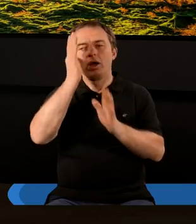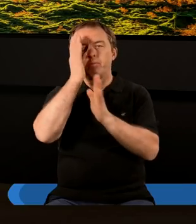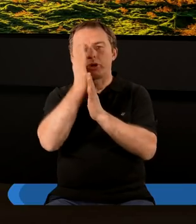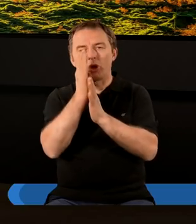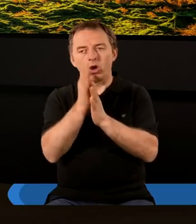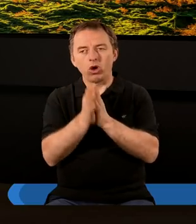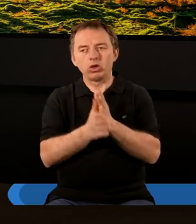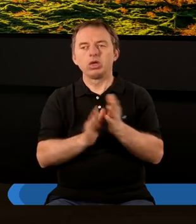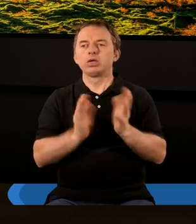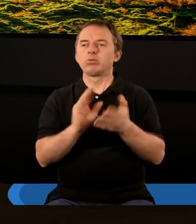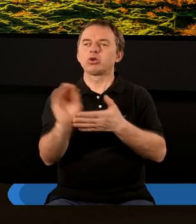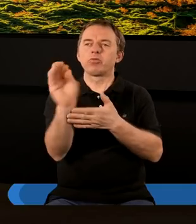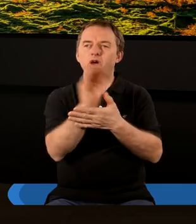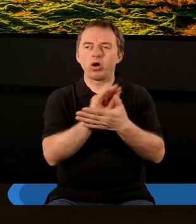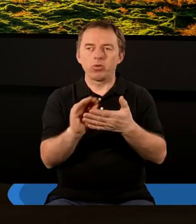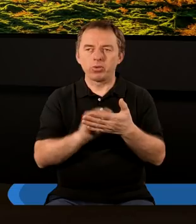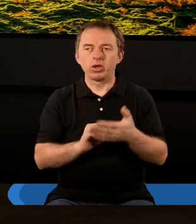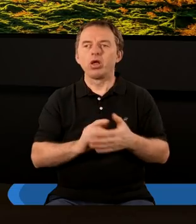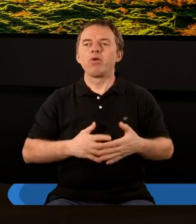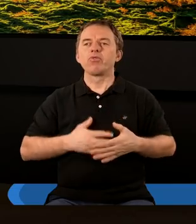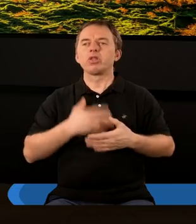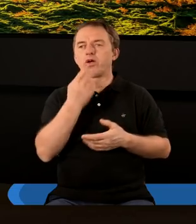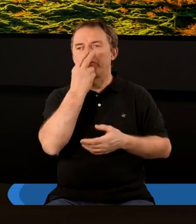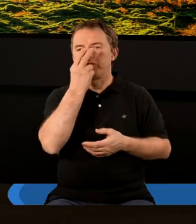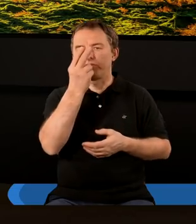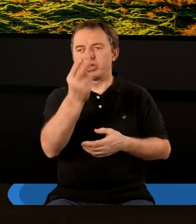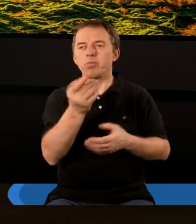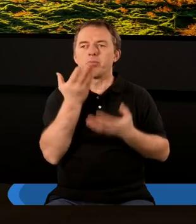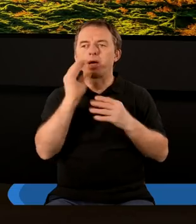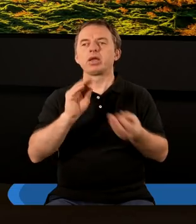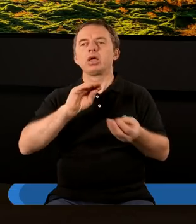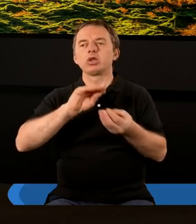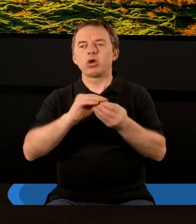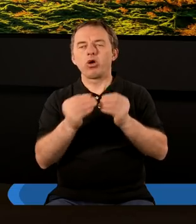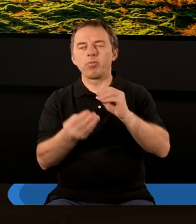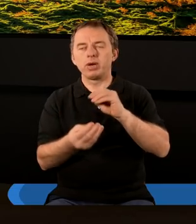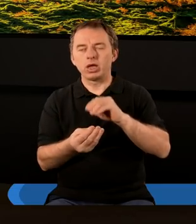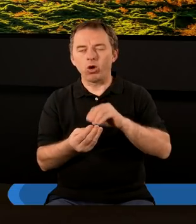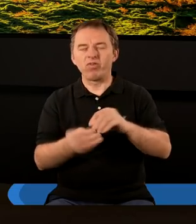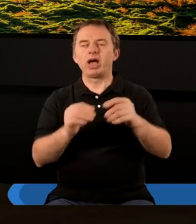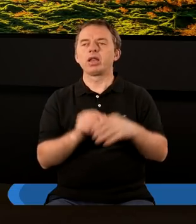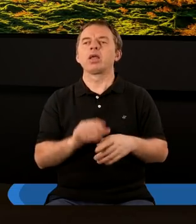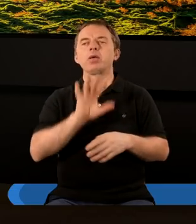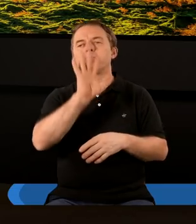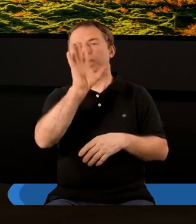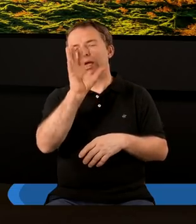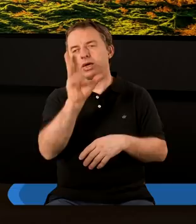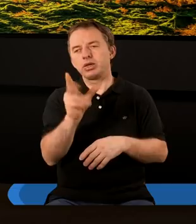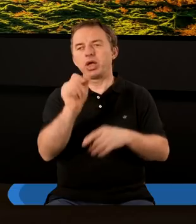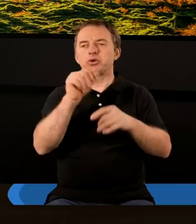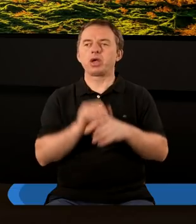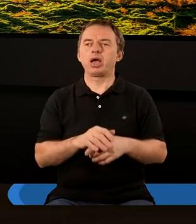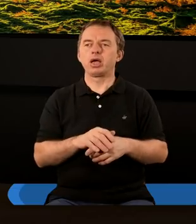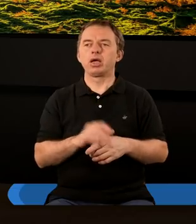prosty, w prosty sposób to opisać, ale mi się wydaje, że to, co on widział, było o wiele, wiele bardziej skomplikowane i o wiele piękniejsze